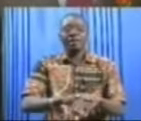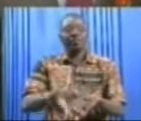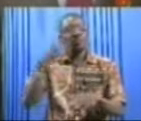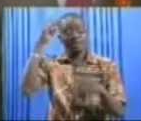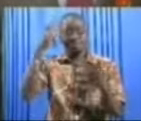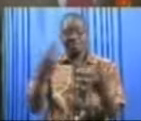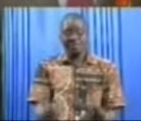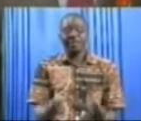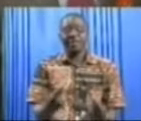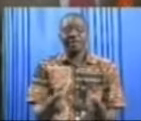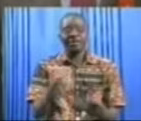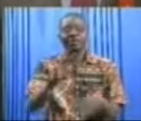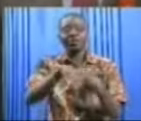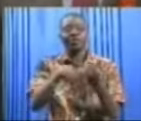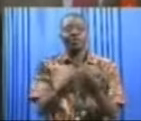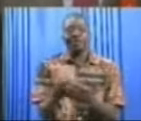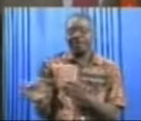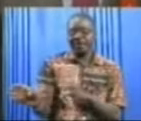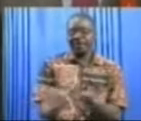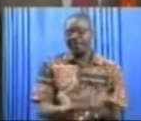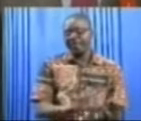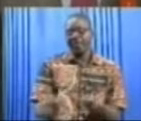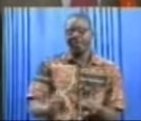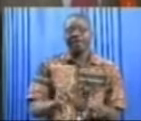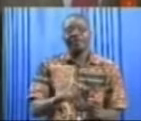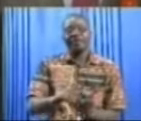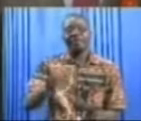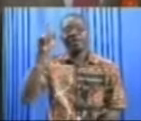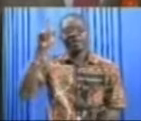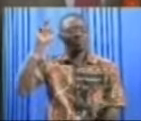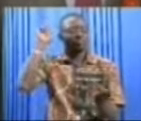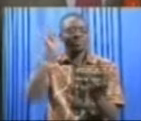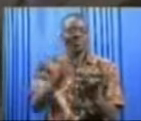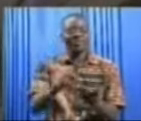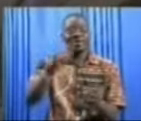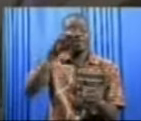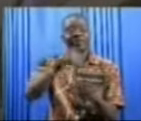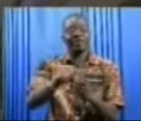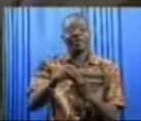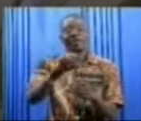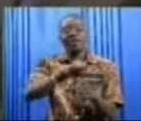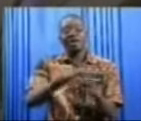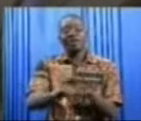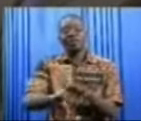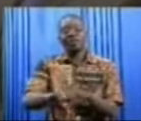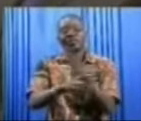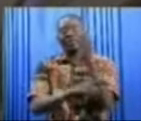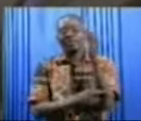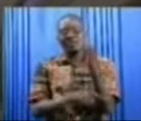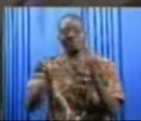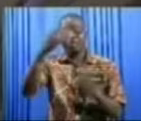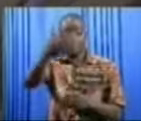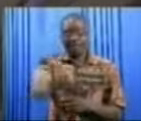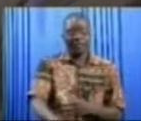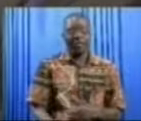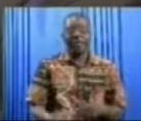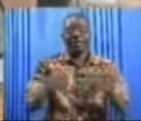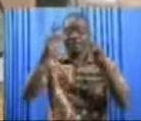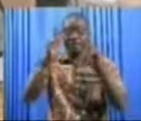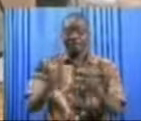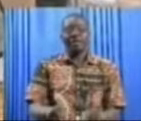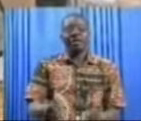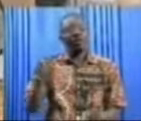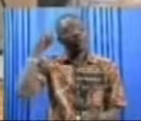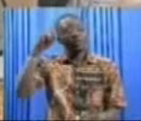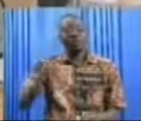présence tout ce qui a été fait de grand et de positif dans notre sous-région. Un parterre d'invités, de personnalités et de sommités ont